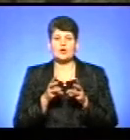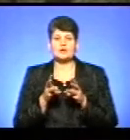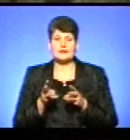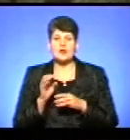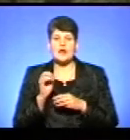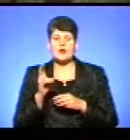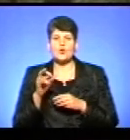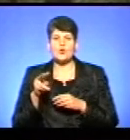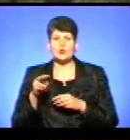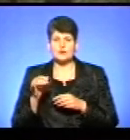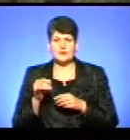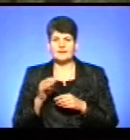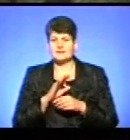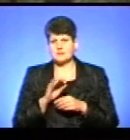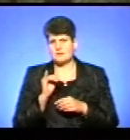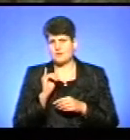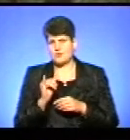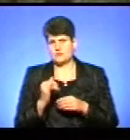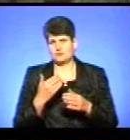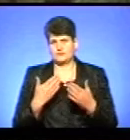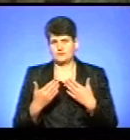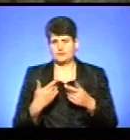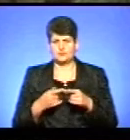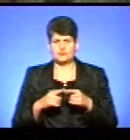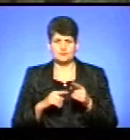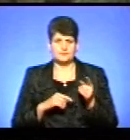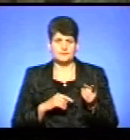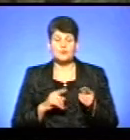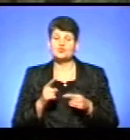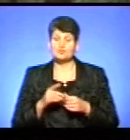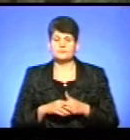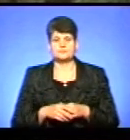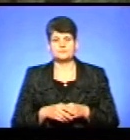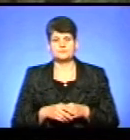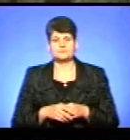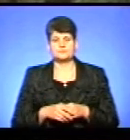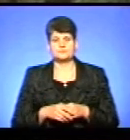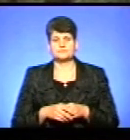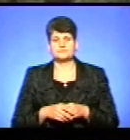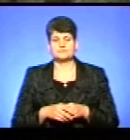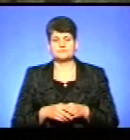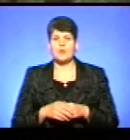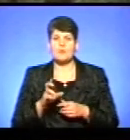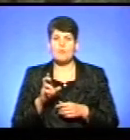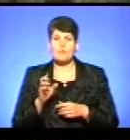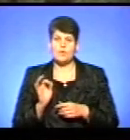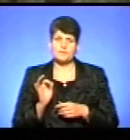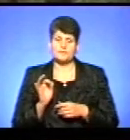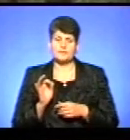екологи значно негативно оцінюють їх. Чому? Бо